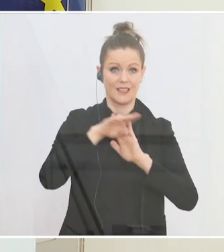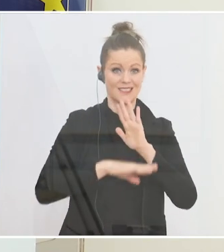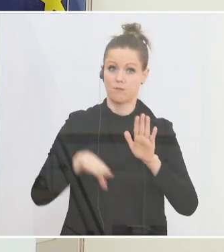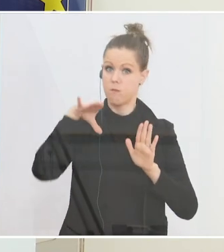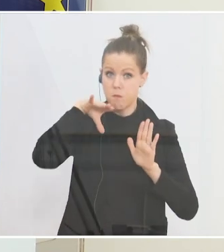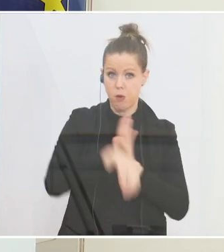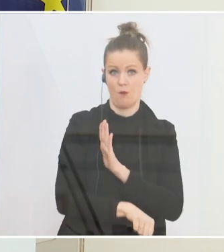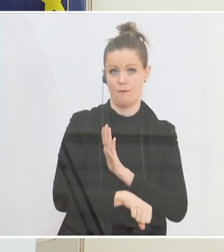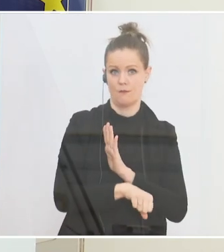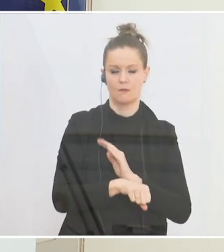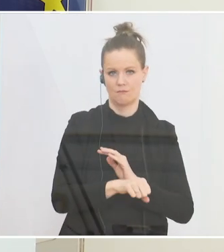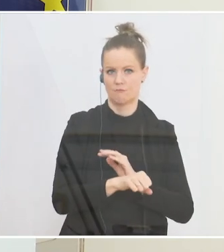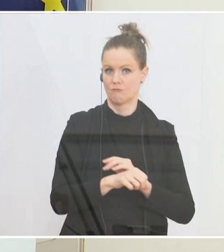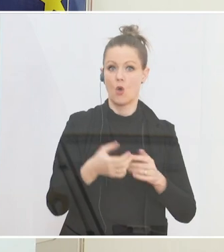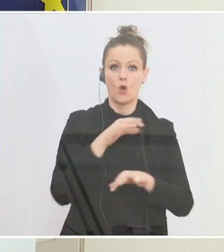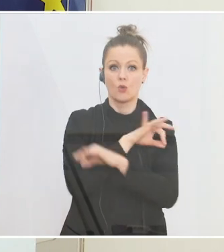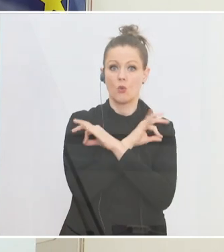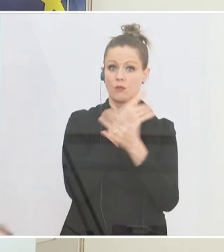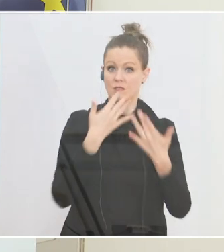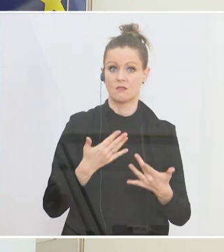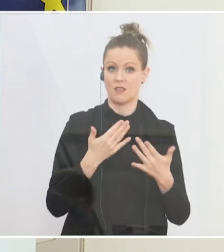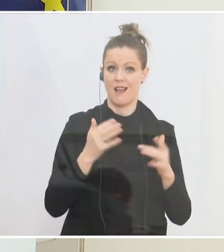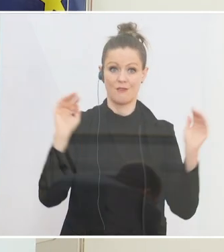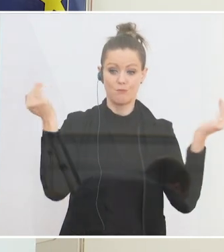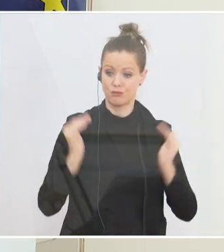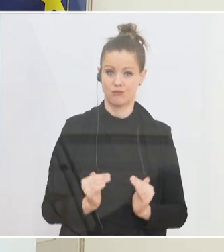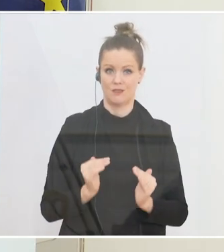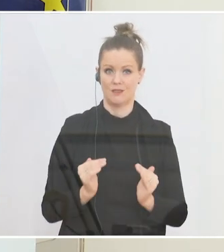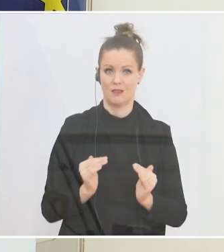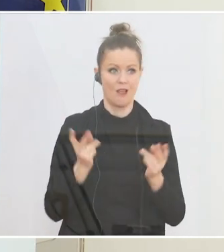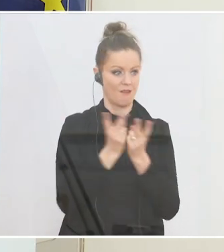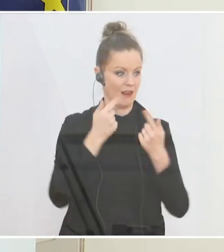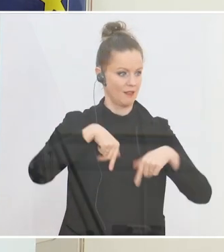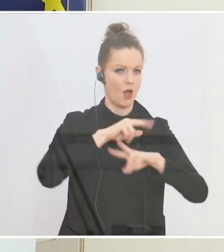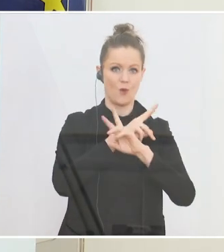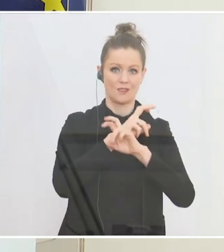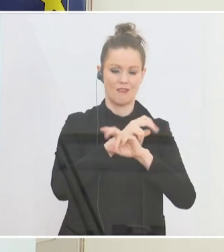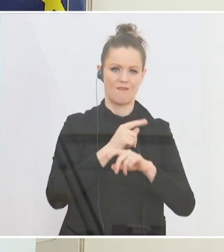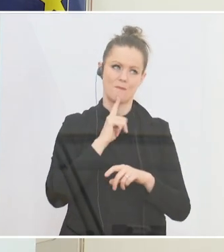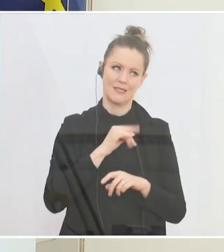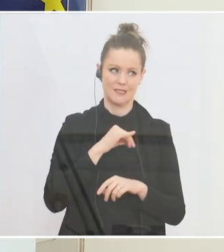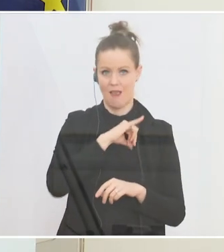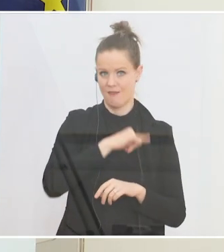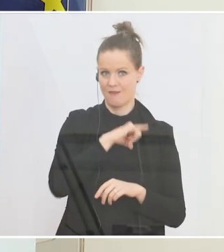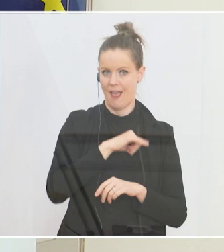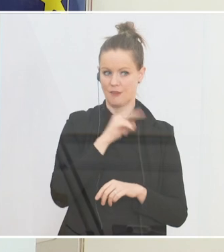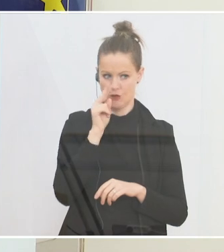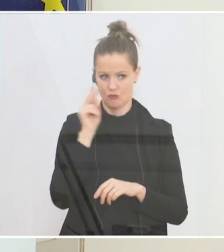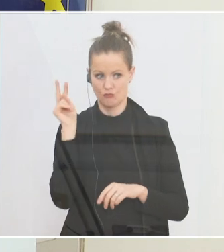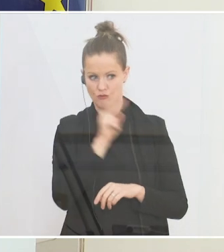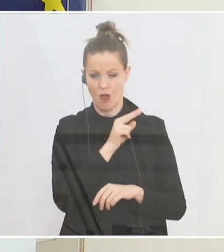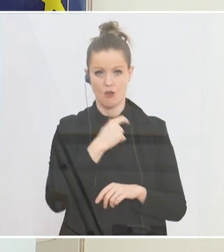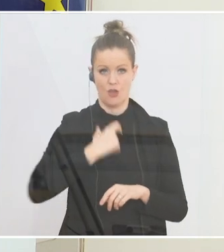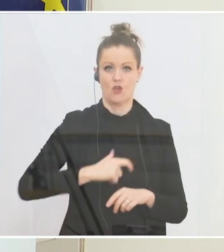Verkehrsunfallzahlen wesentlich geringer sind als bei uns in Österreich. Wir schauen da immer ein bisschen neidvoll, sage ich ganz ehrlich, auch in die Schweiz. Das ist auch